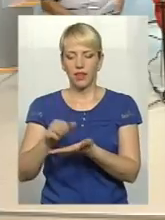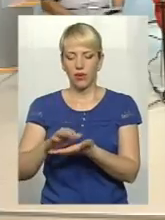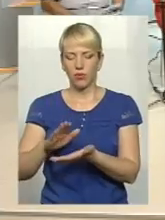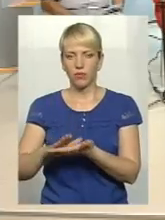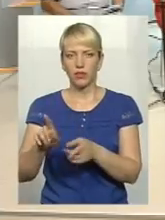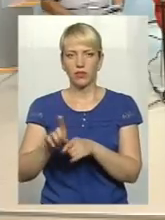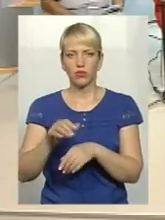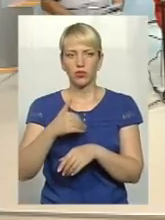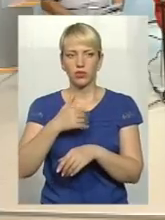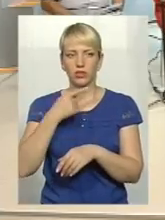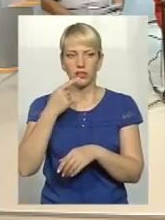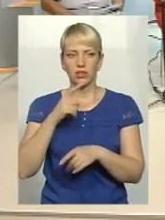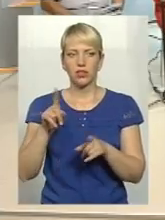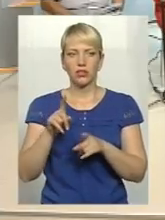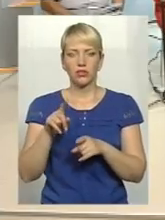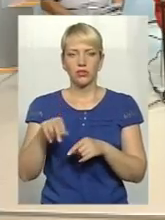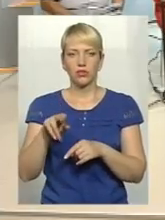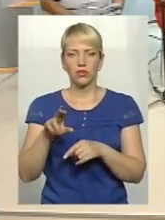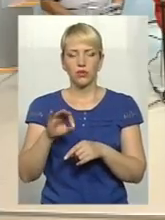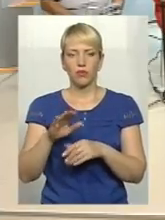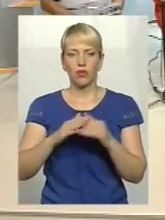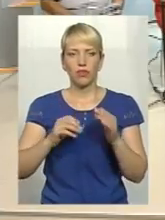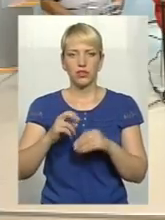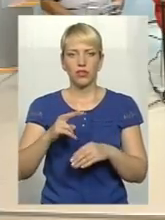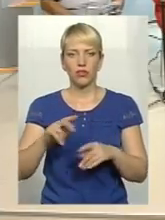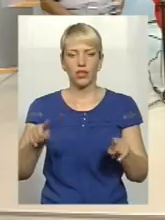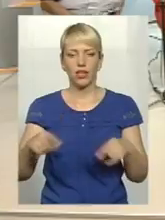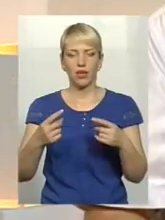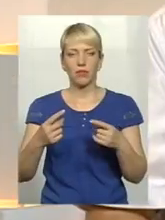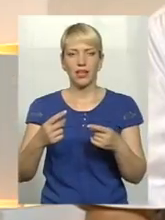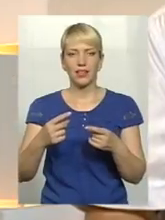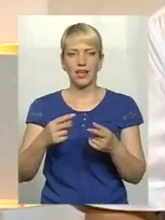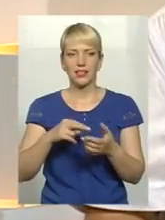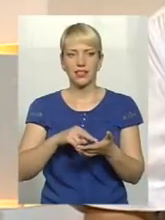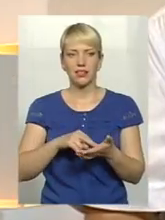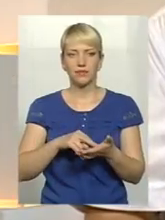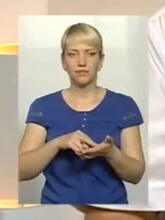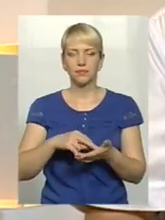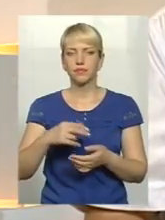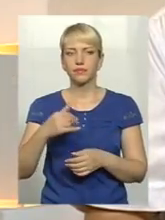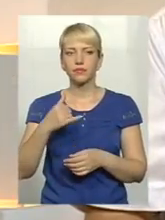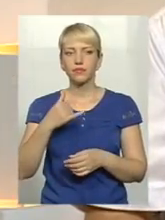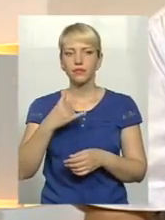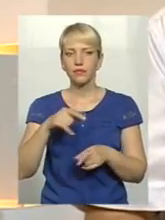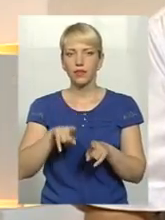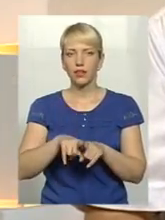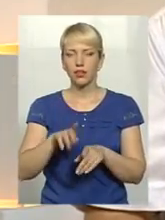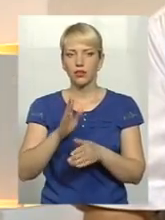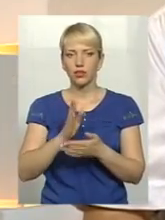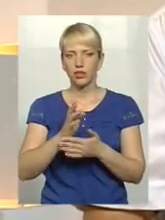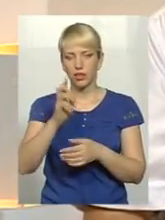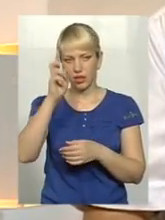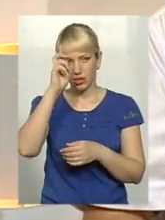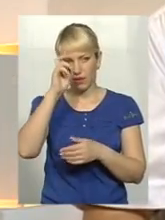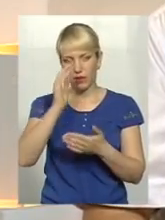Хочу також зазначити стосовно професійної реабілітації, також і відповідна державна